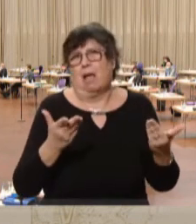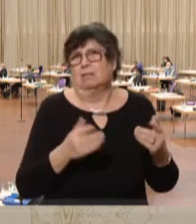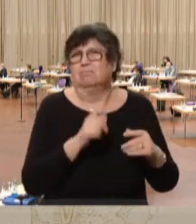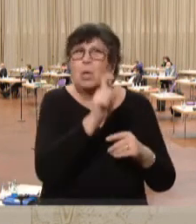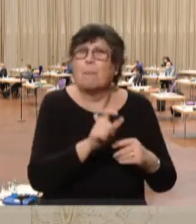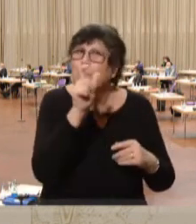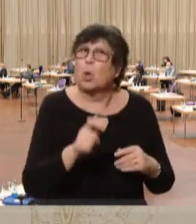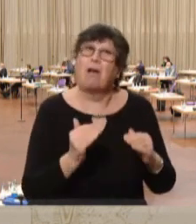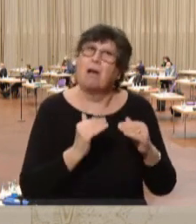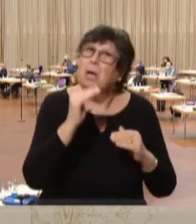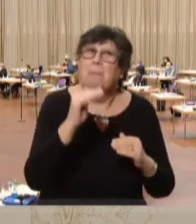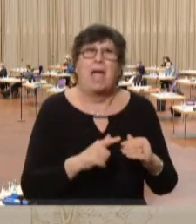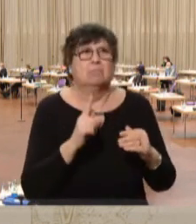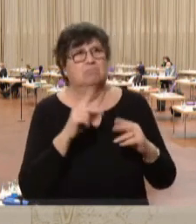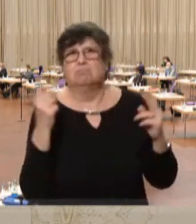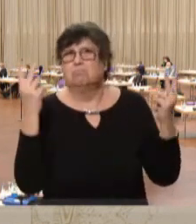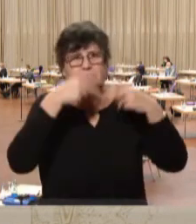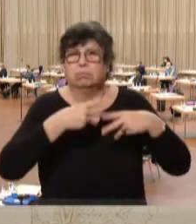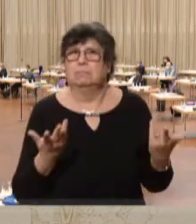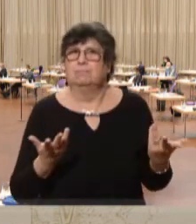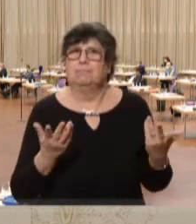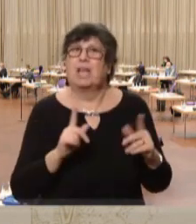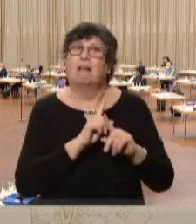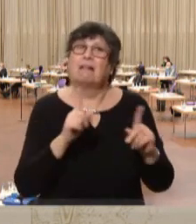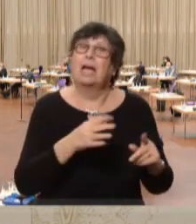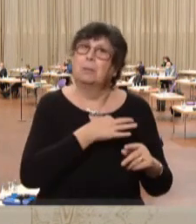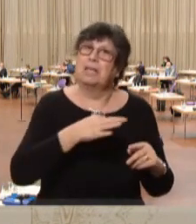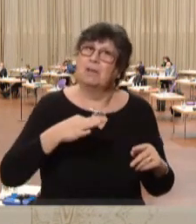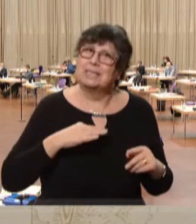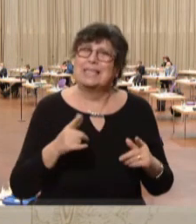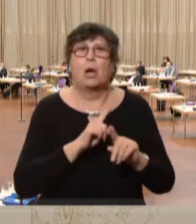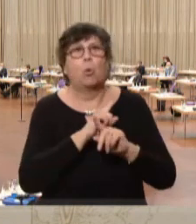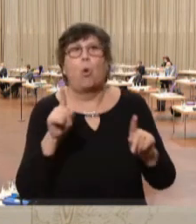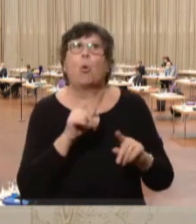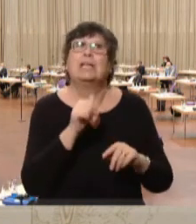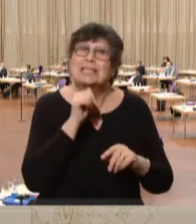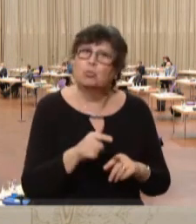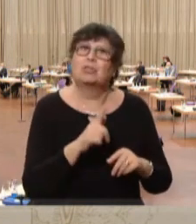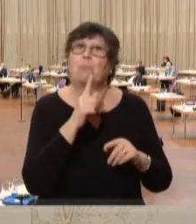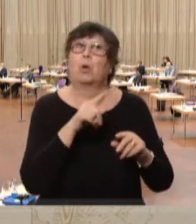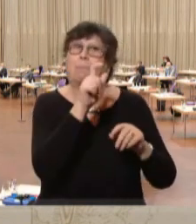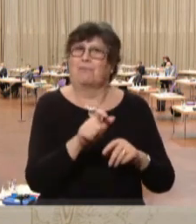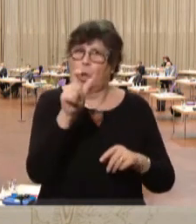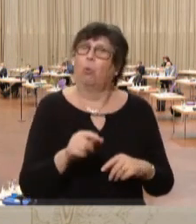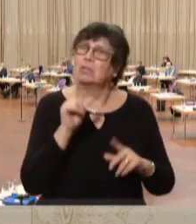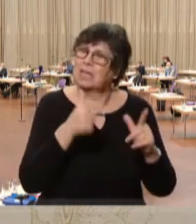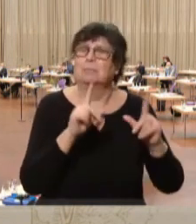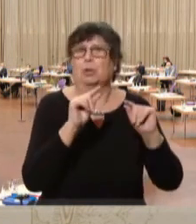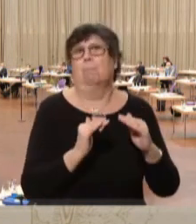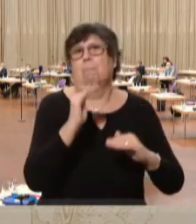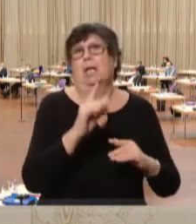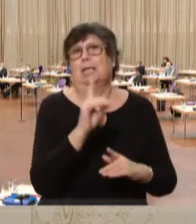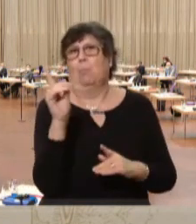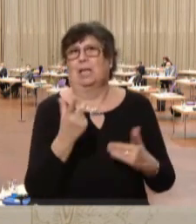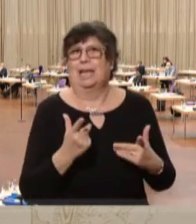wirklich mehr Einfluss sichern. Keine Privatisierung ohne Zustimmung der Bevölkerung, das würde mehr Demokratie bedeuten. Und